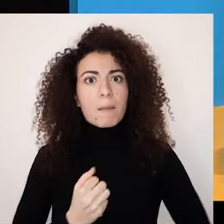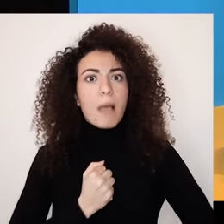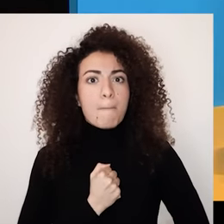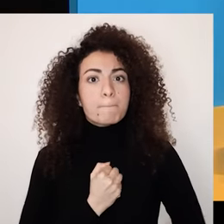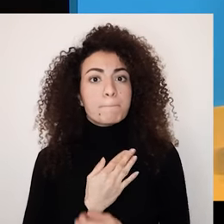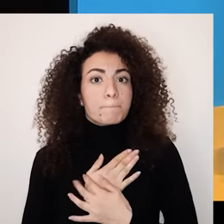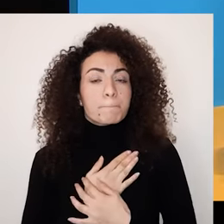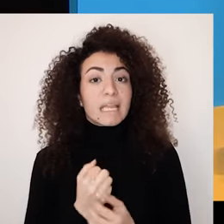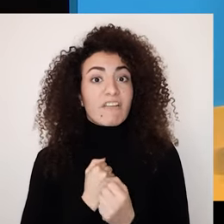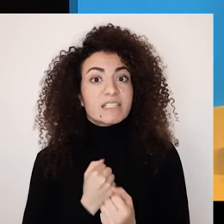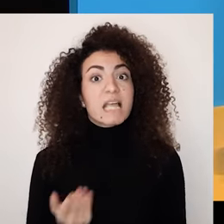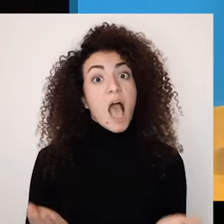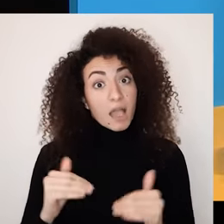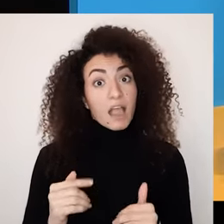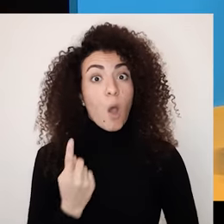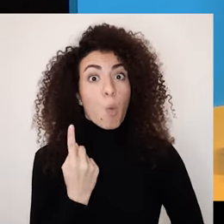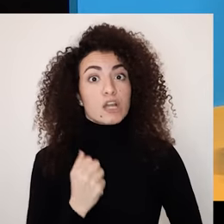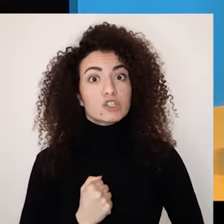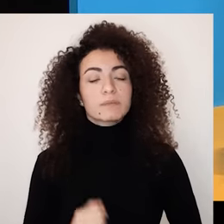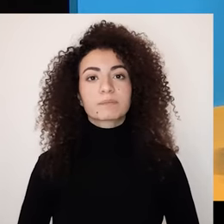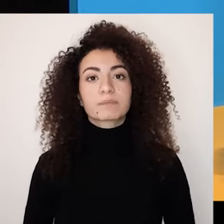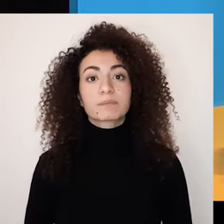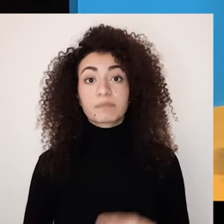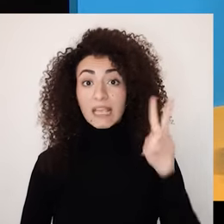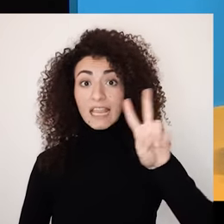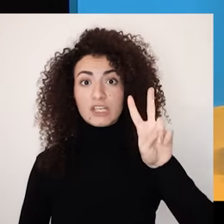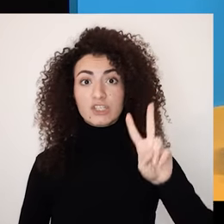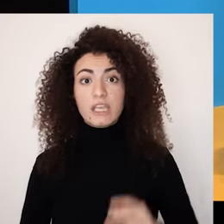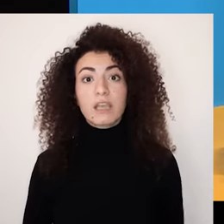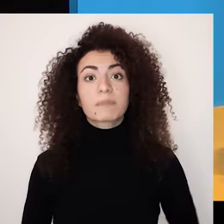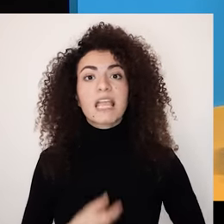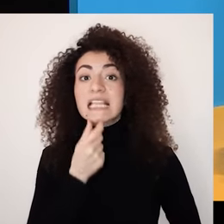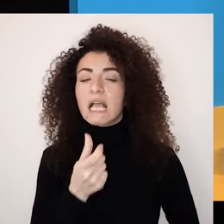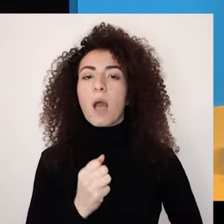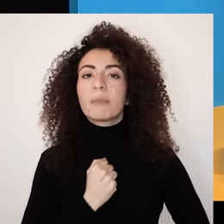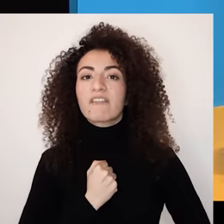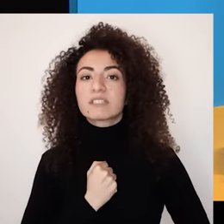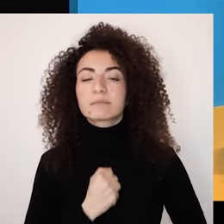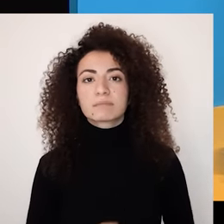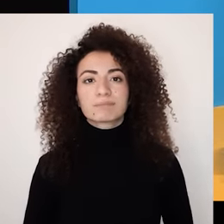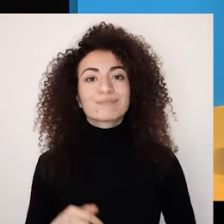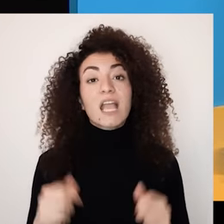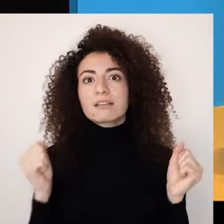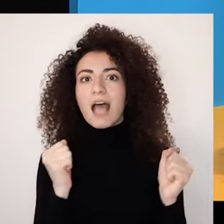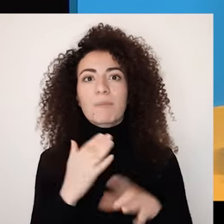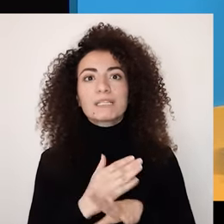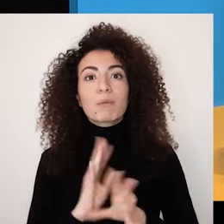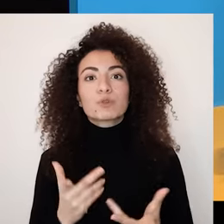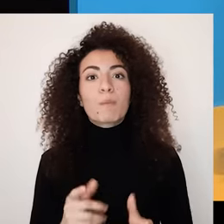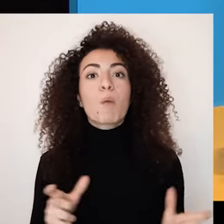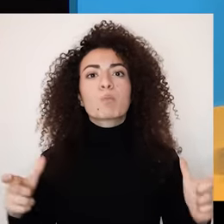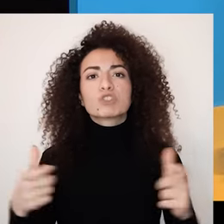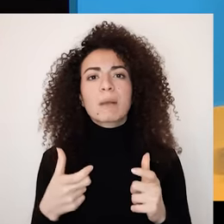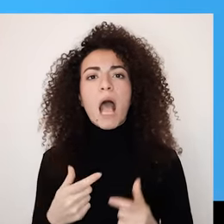ثانيا القدرة على الثقة بالنفس وهي أمر صعب حيث غالبا نتلقى رسائل من المجتمع